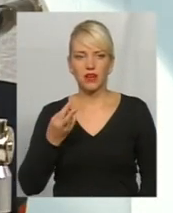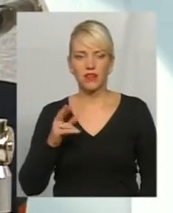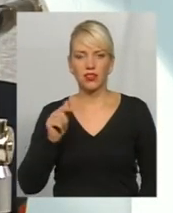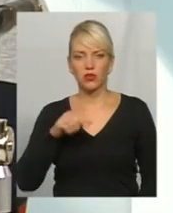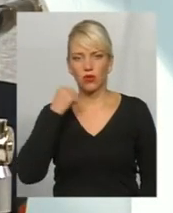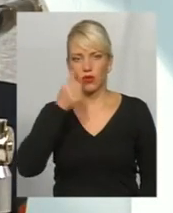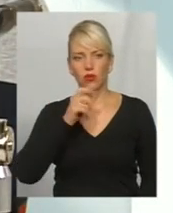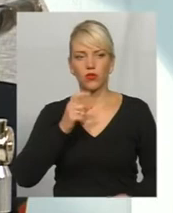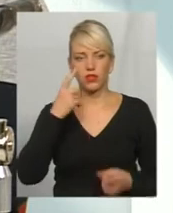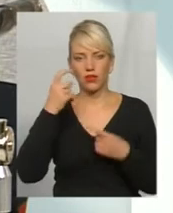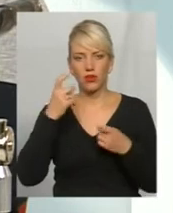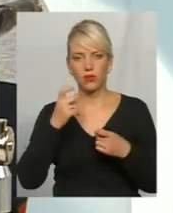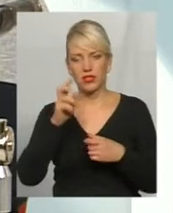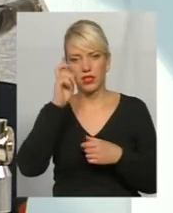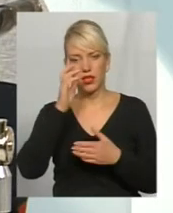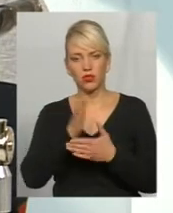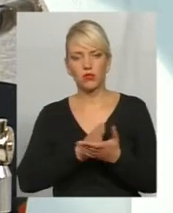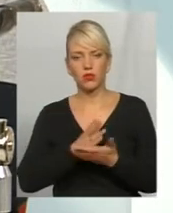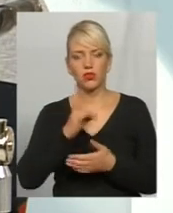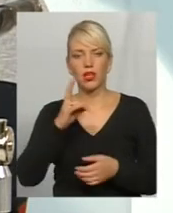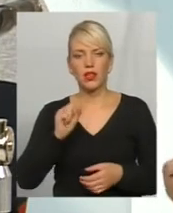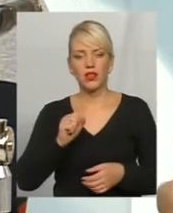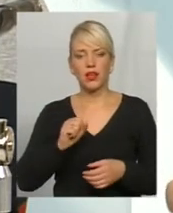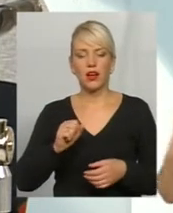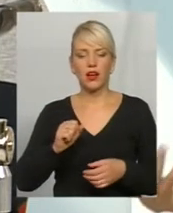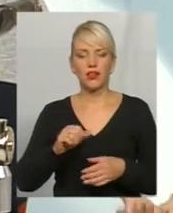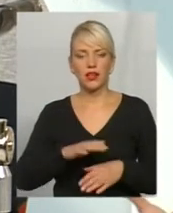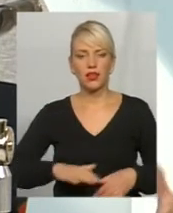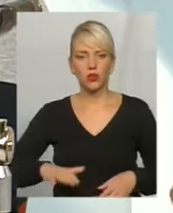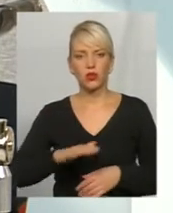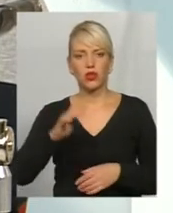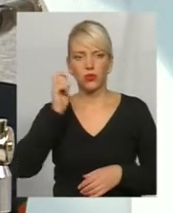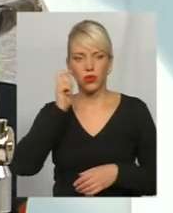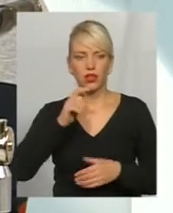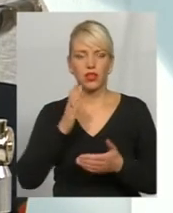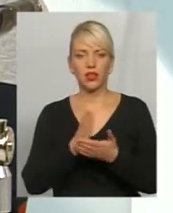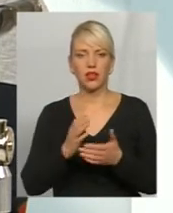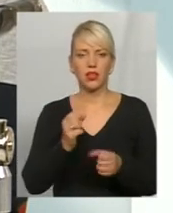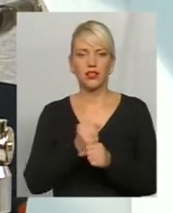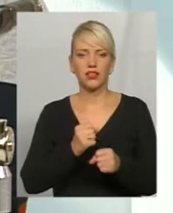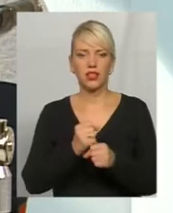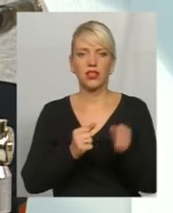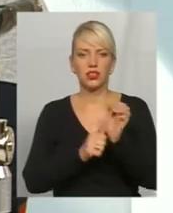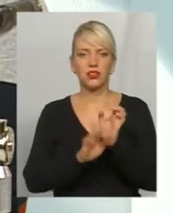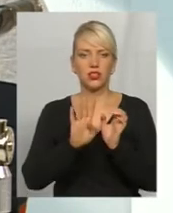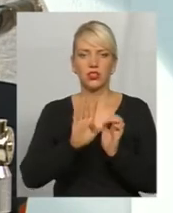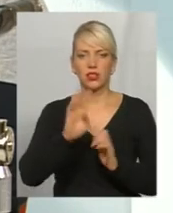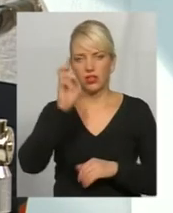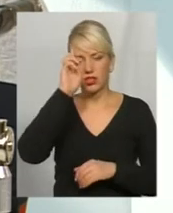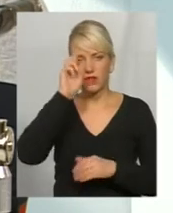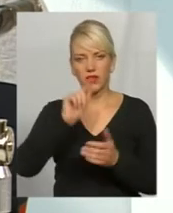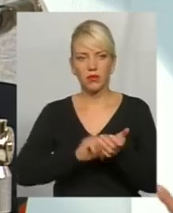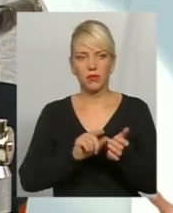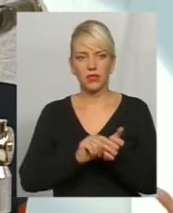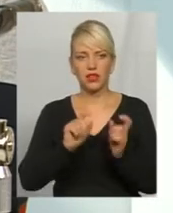року, за інформацією Держфінпослуг, в нас на території України створено, діє 64 таких недержавних пенсійних фонда.